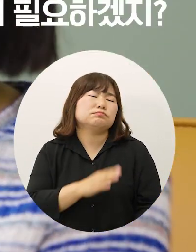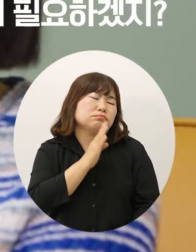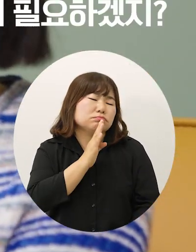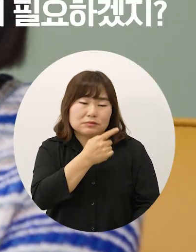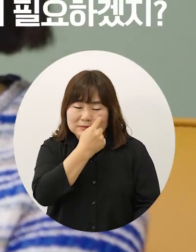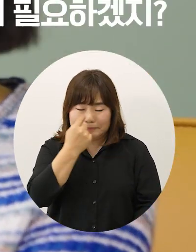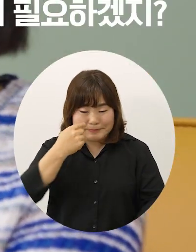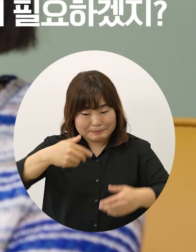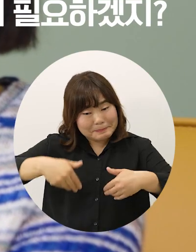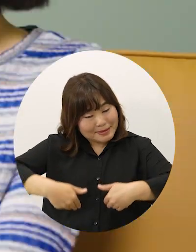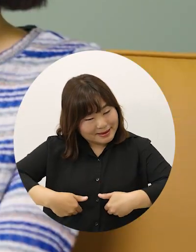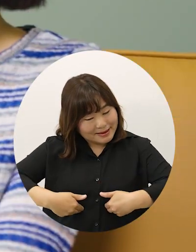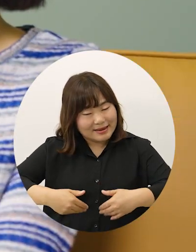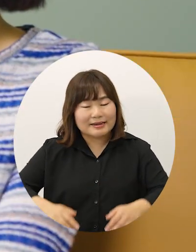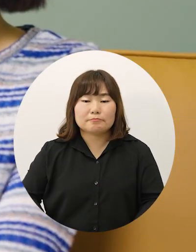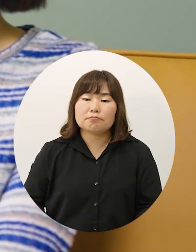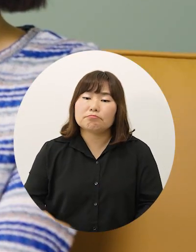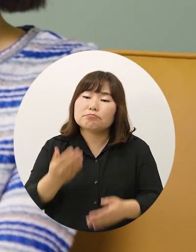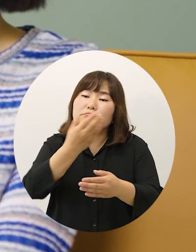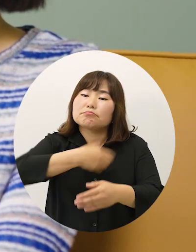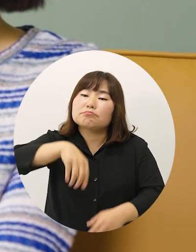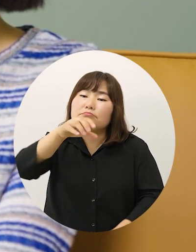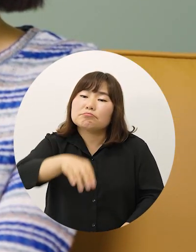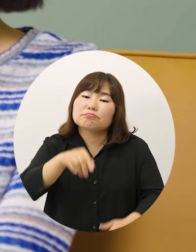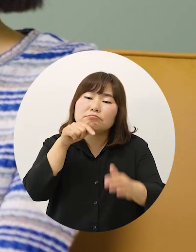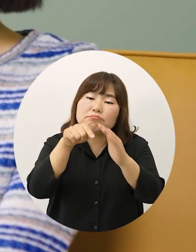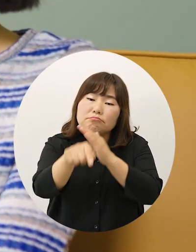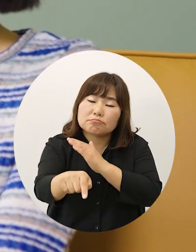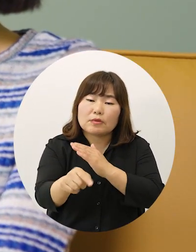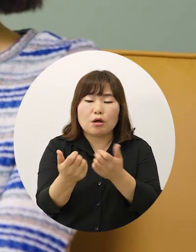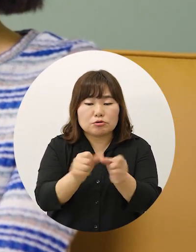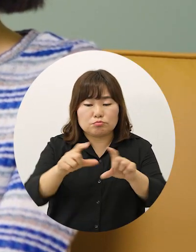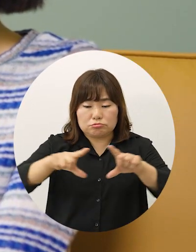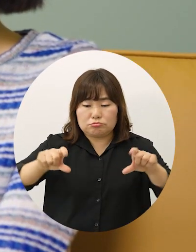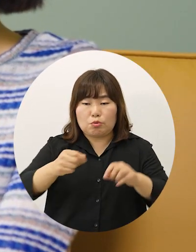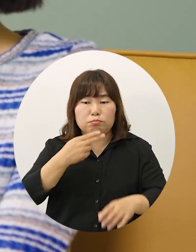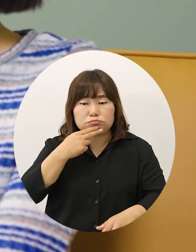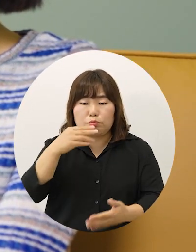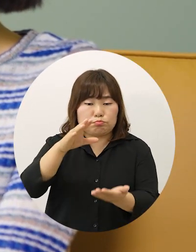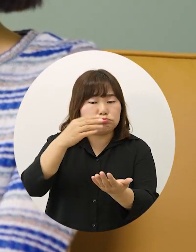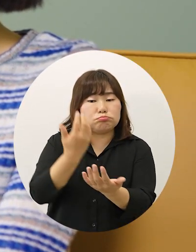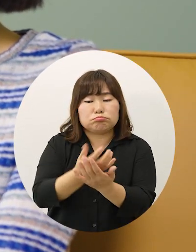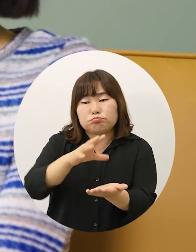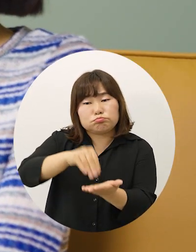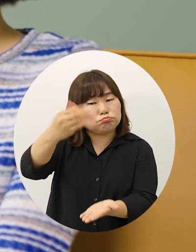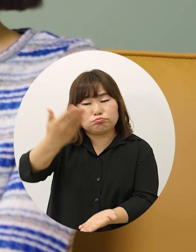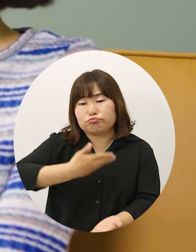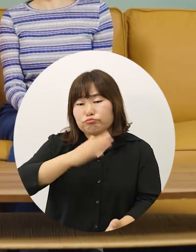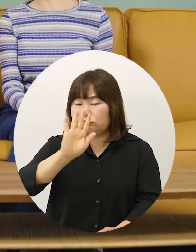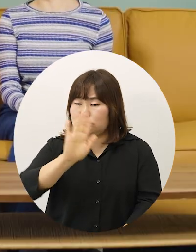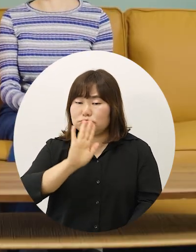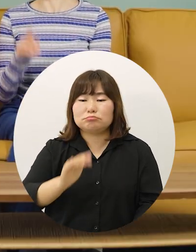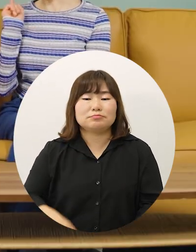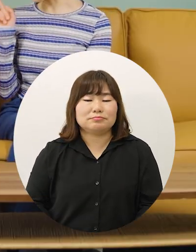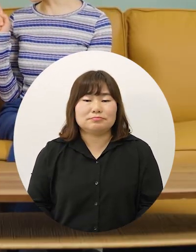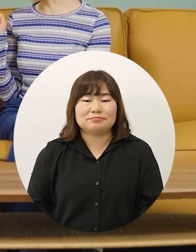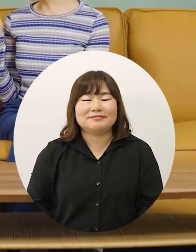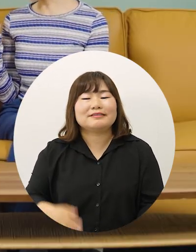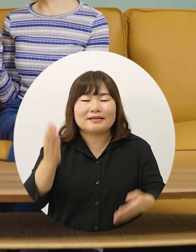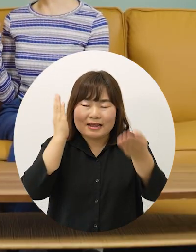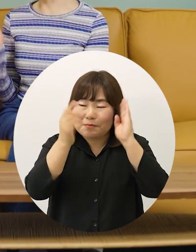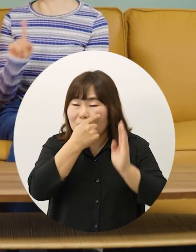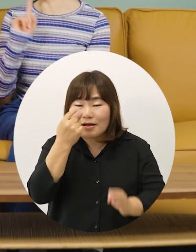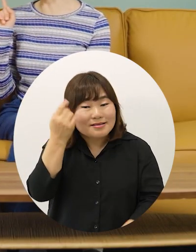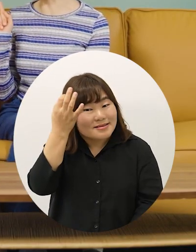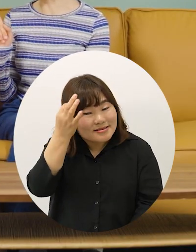신분확인이 필요하겠지 아이 동사무소 가도 신분증 없이는 발급 못 받아 그래서 네이버